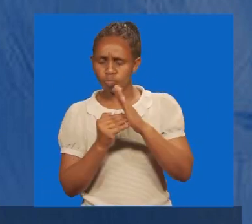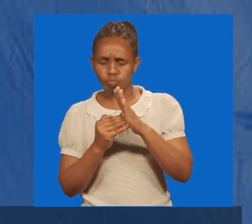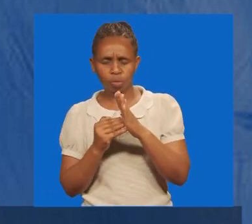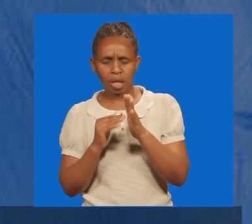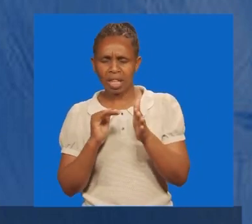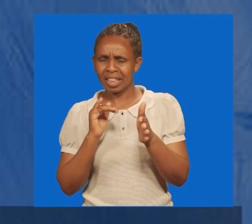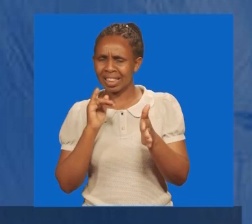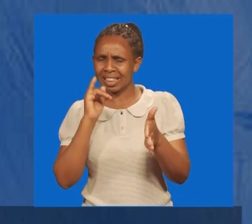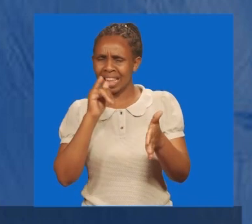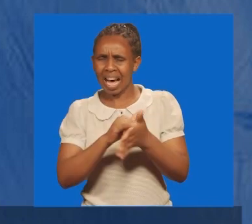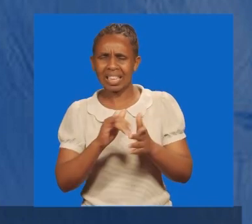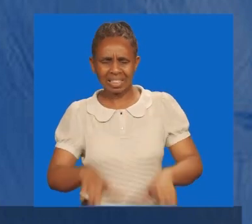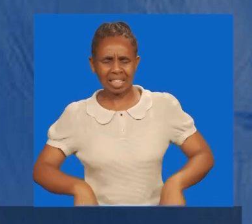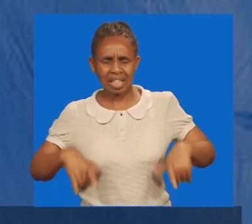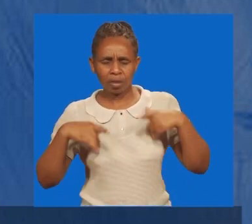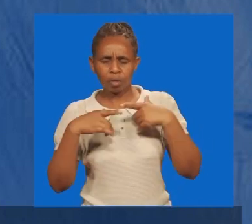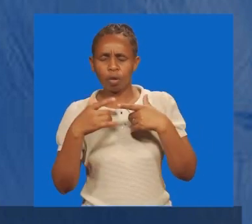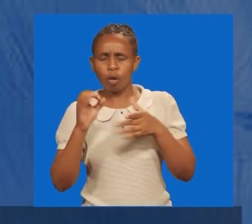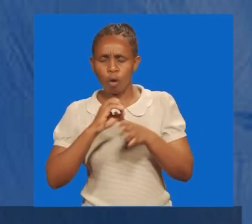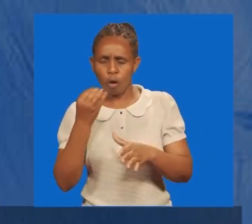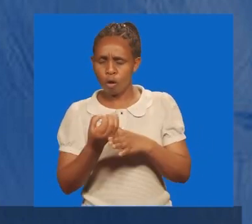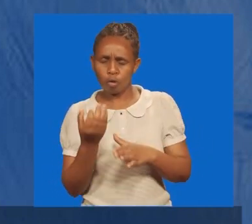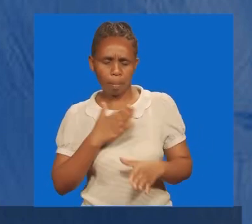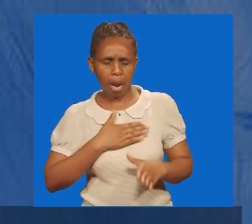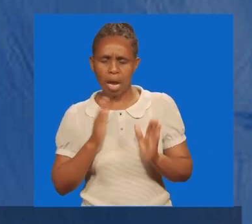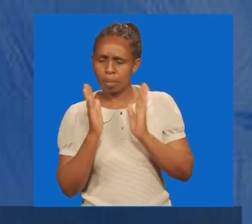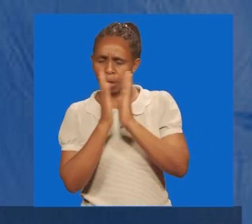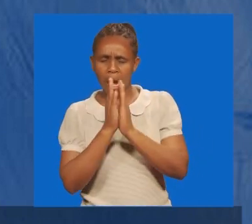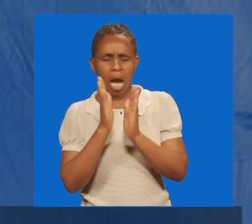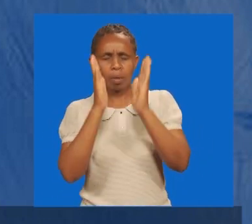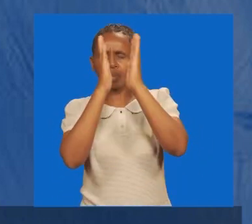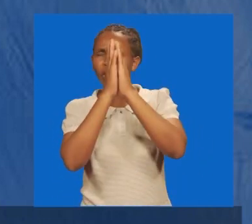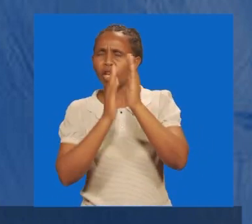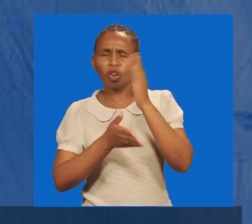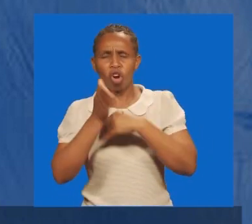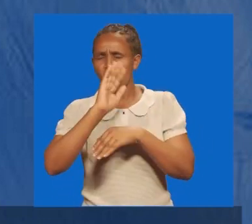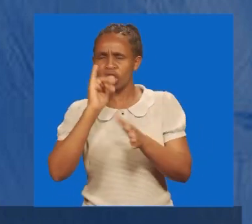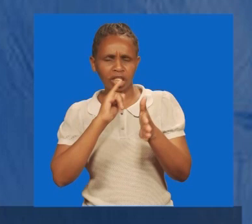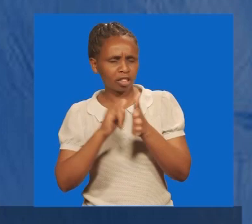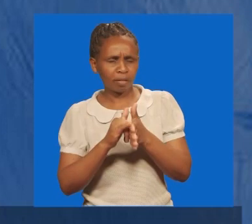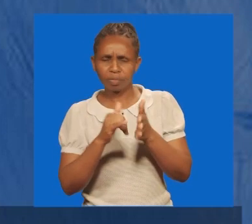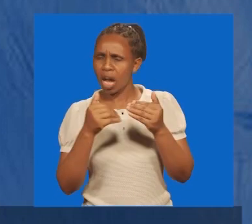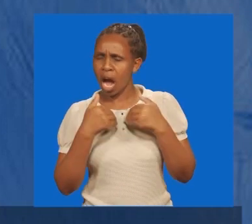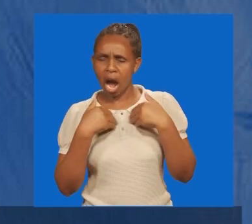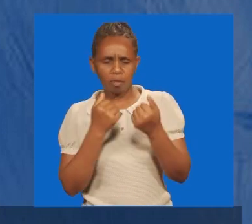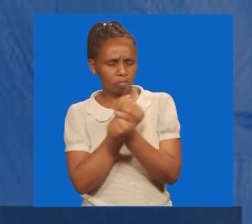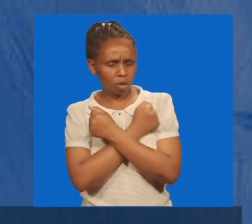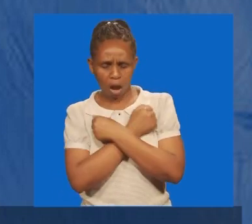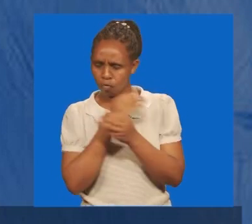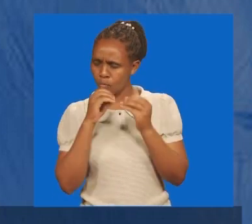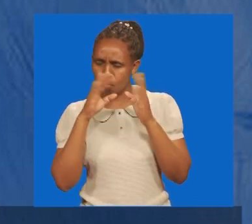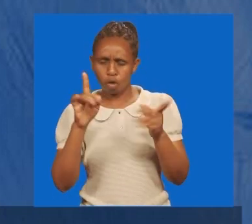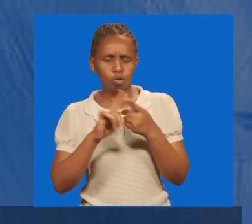kizuizi, chamaisha, ama chamaombi yetu, na hivyo tunahamba kwako, buwana, ukatuzidishia upendo wako,